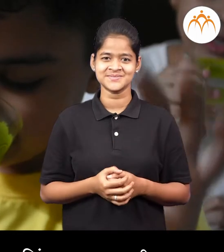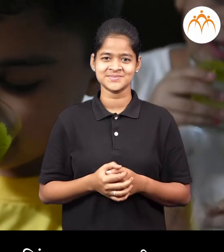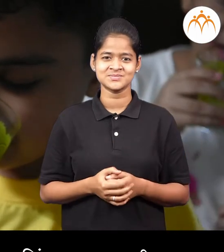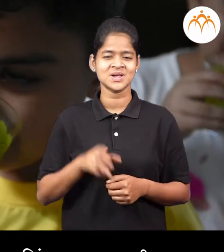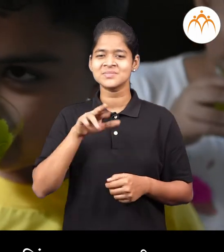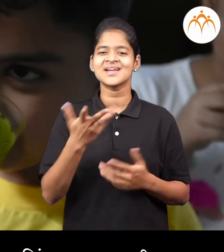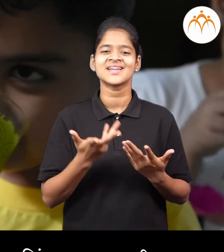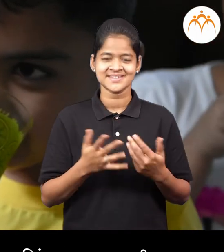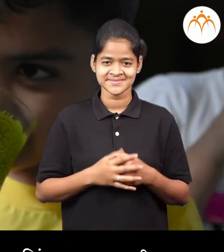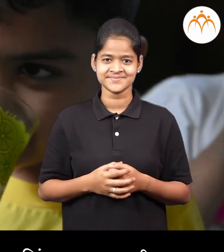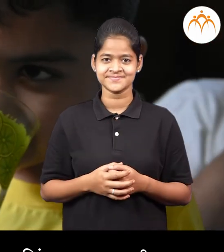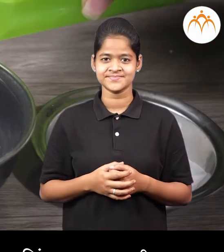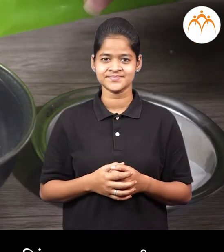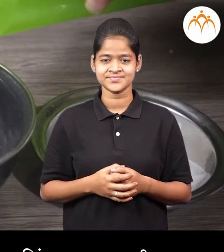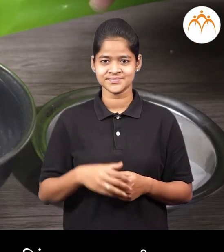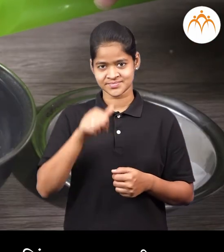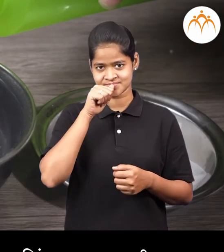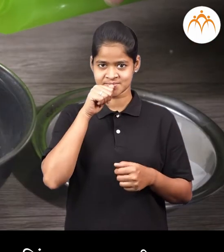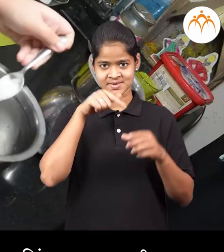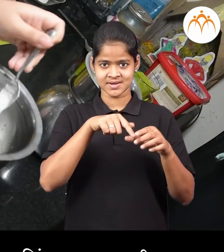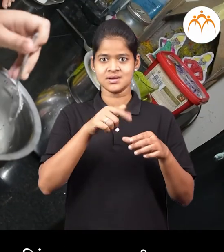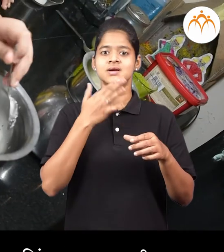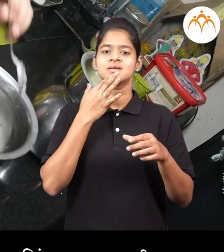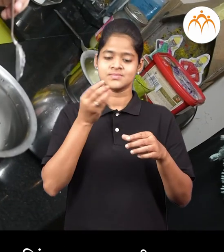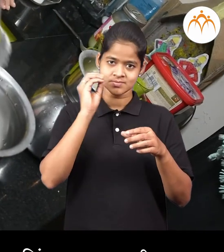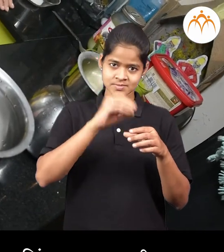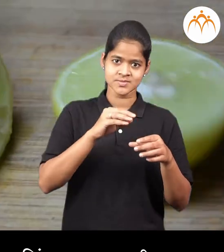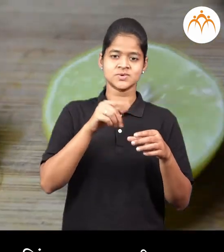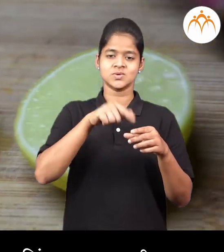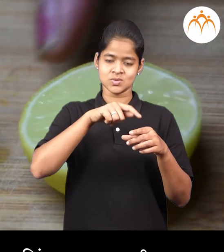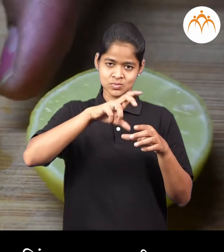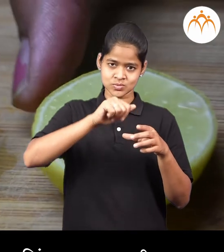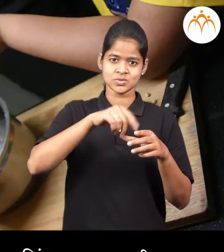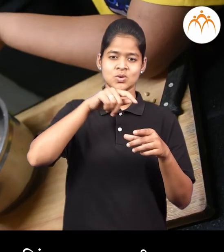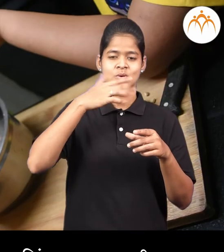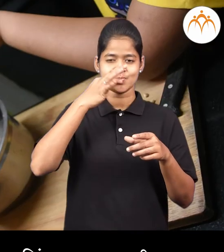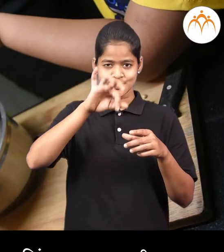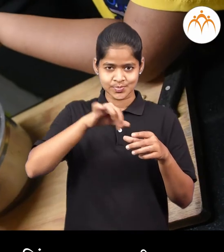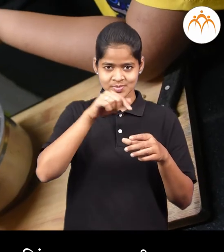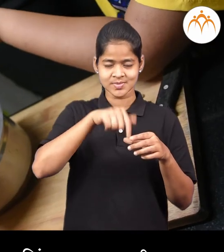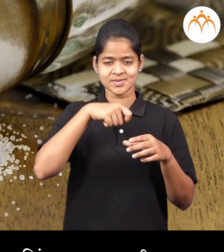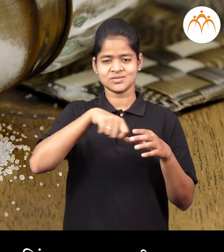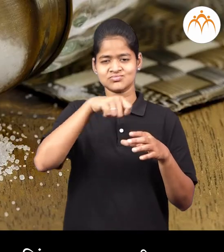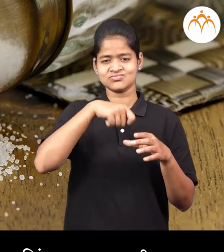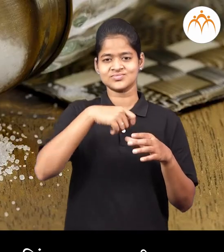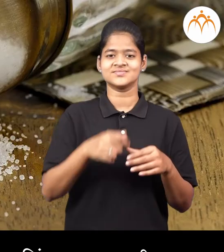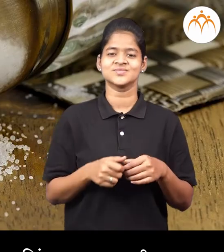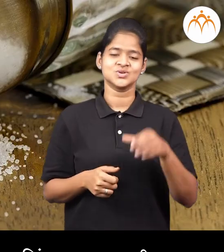जलसंजीवनी मंजे पाणी अधिक साखर अधिक लिम्बाचा रस अधिक मीट